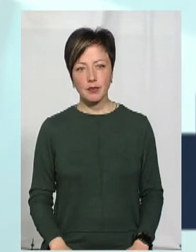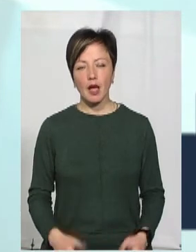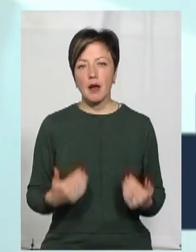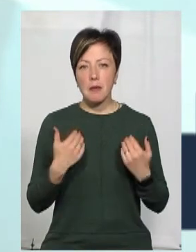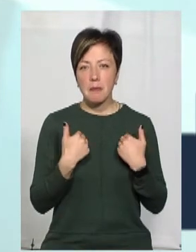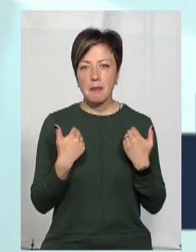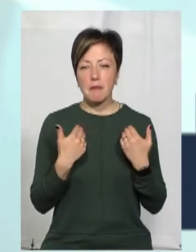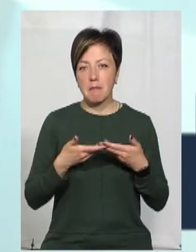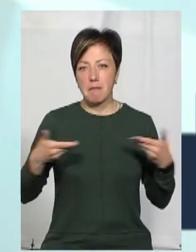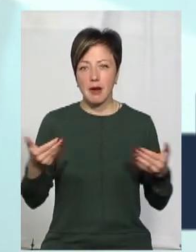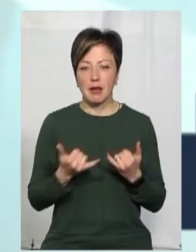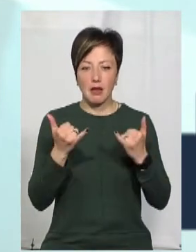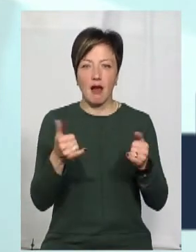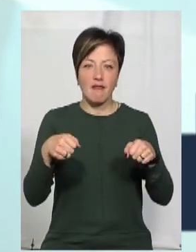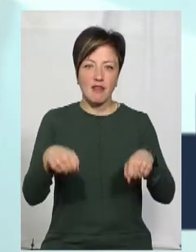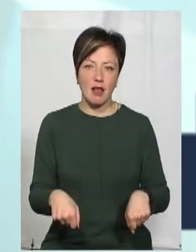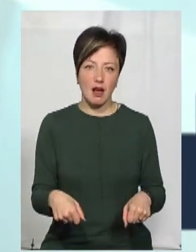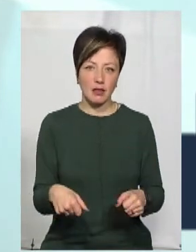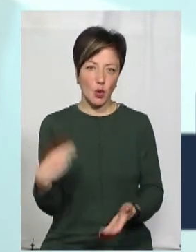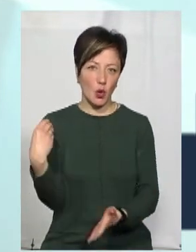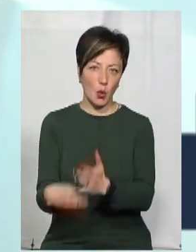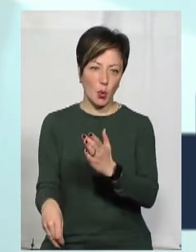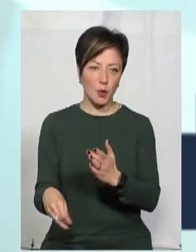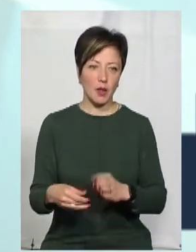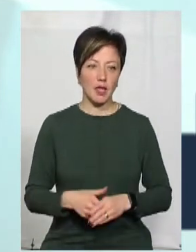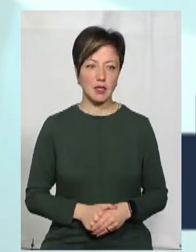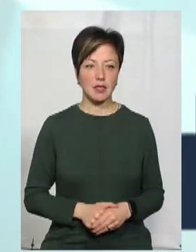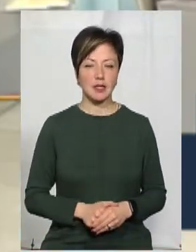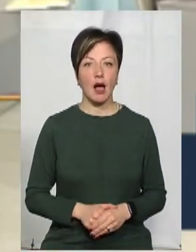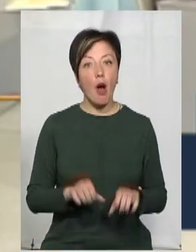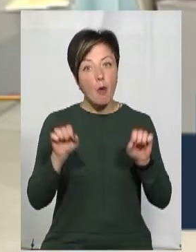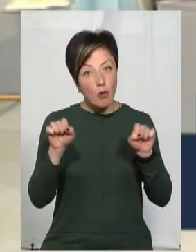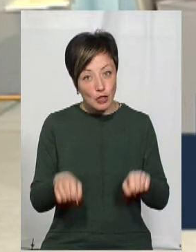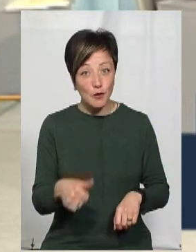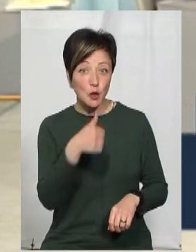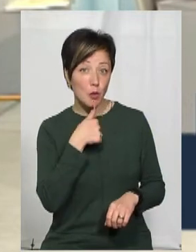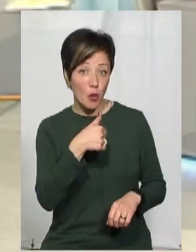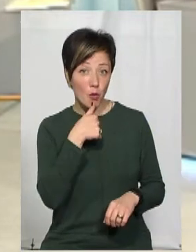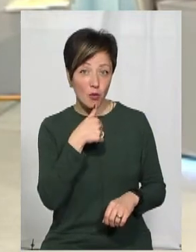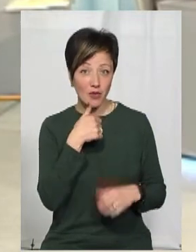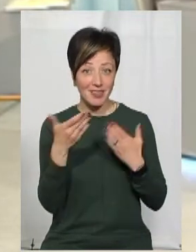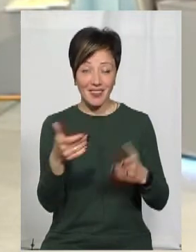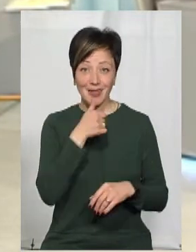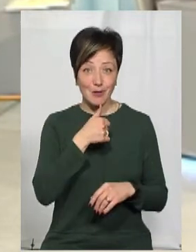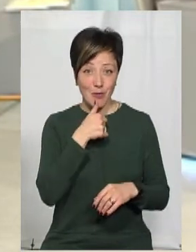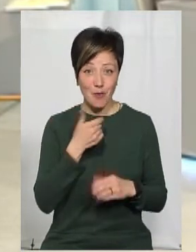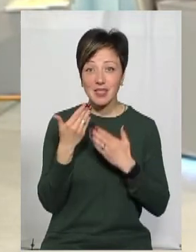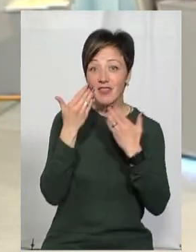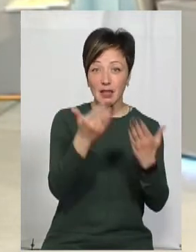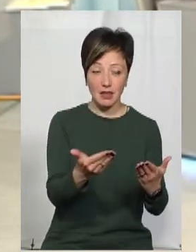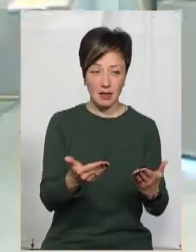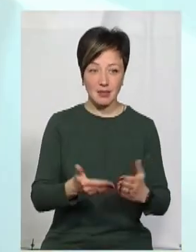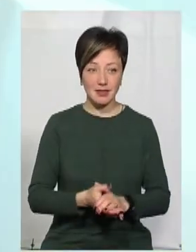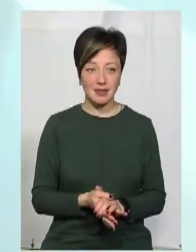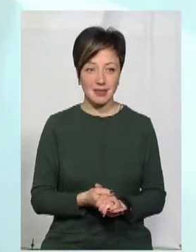Ми для влади, відброски. А може варто спробувати? Як же ви можете знати, якщо не спробуєте? Ну, ви